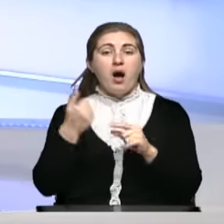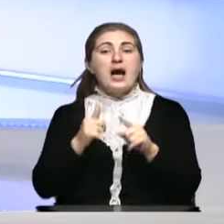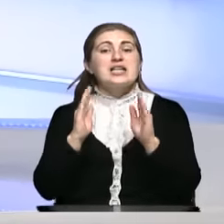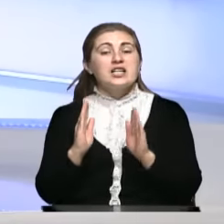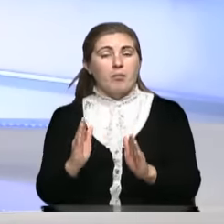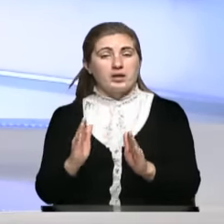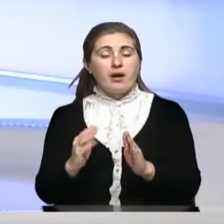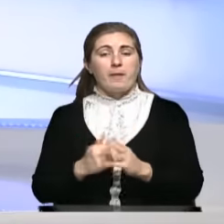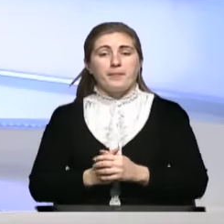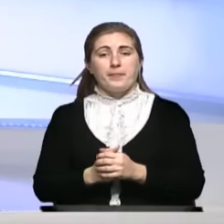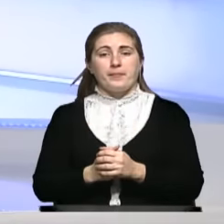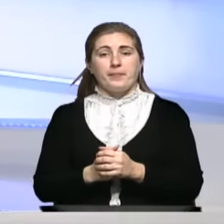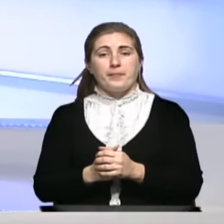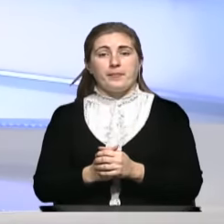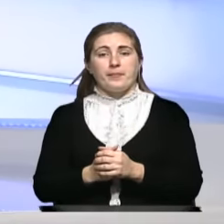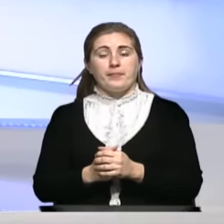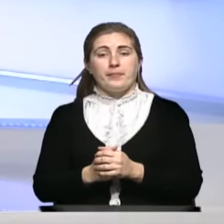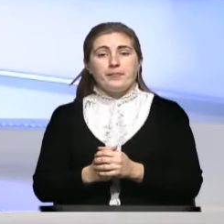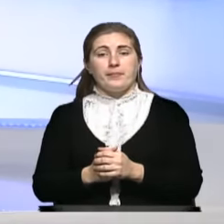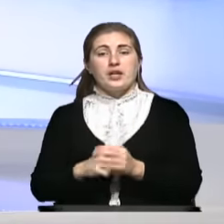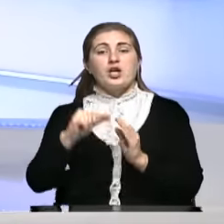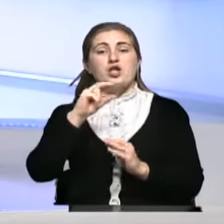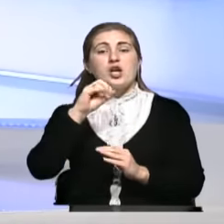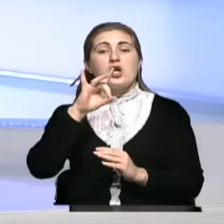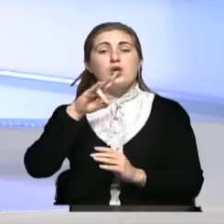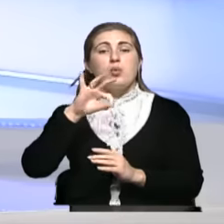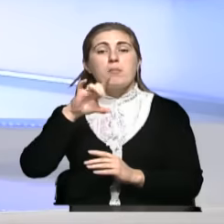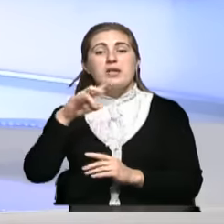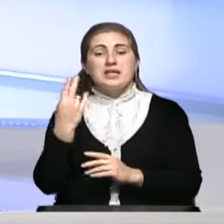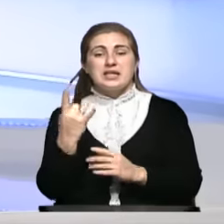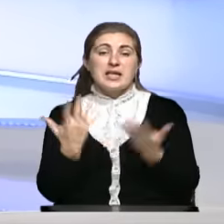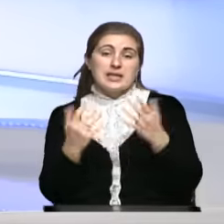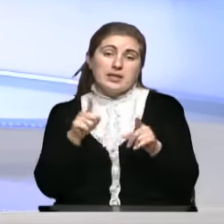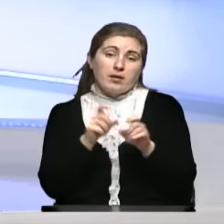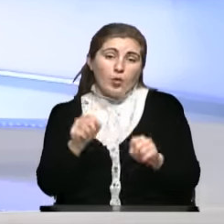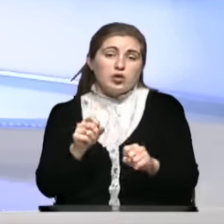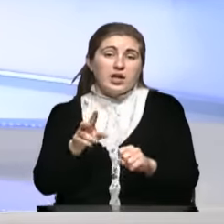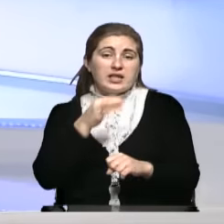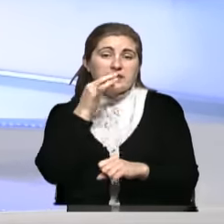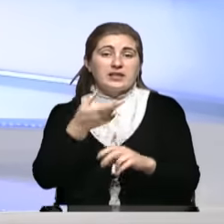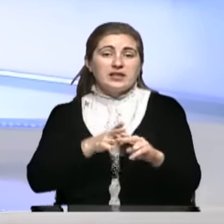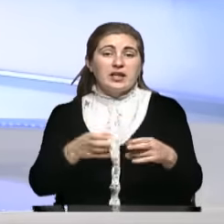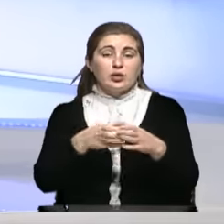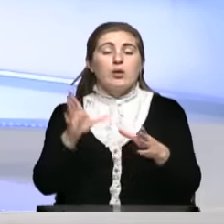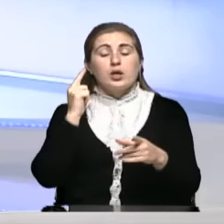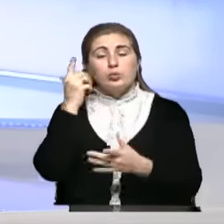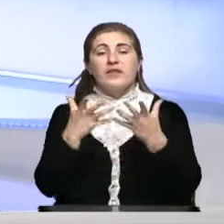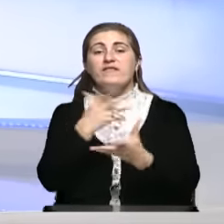чернобыльцы, если так можно назвать эту категорию, я думаю, что это будет всем понятно,